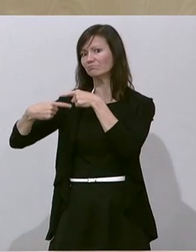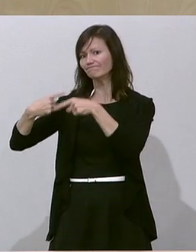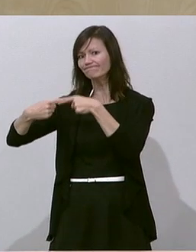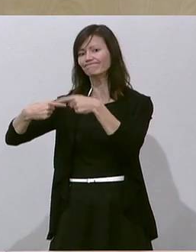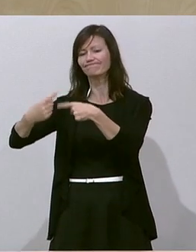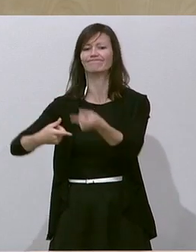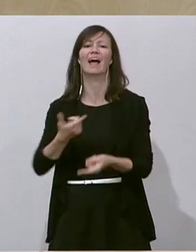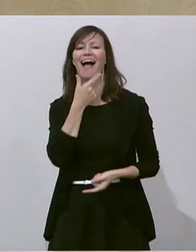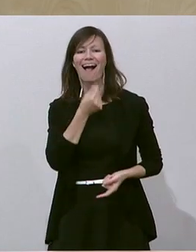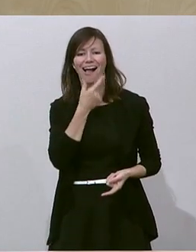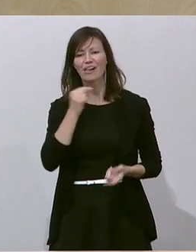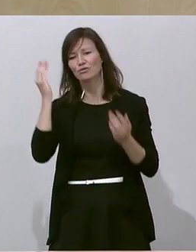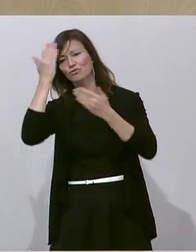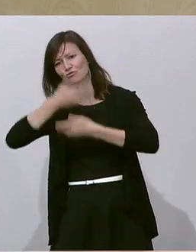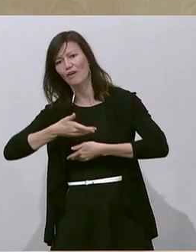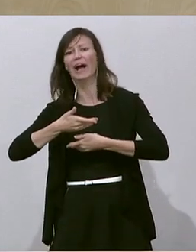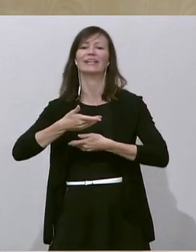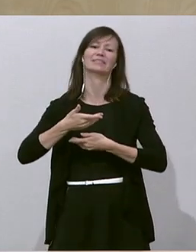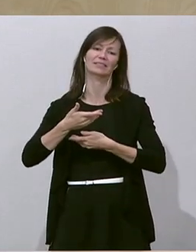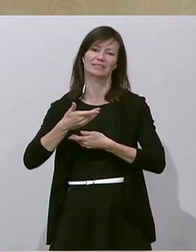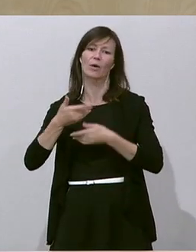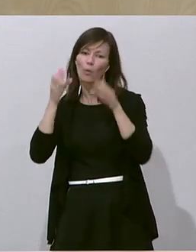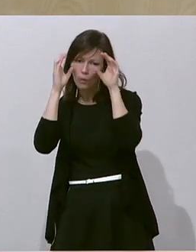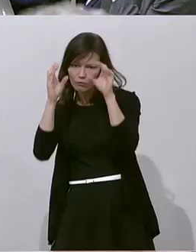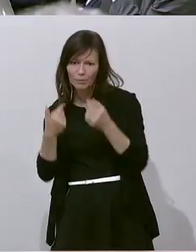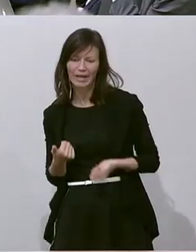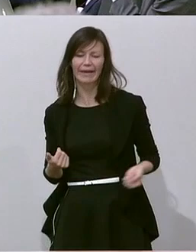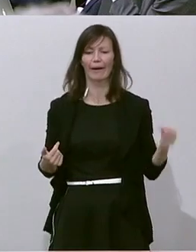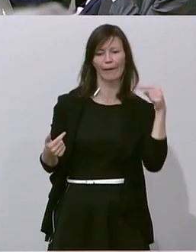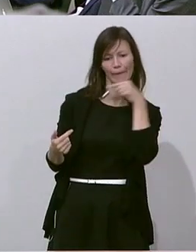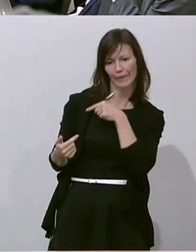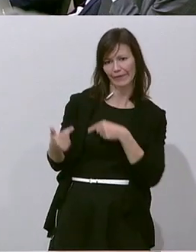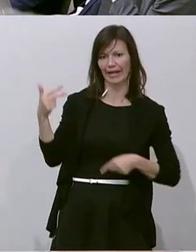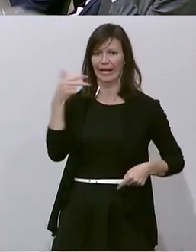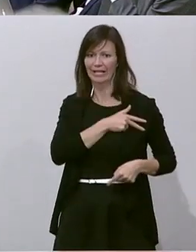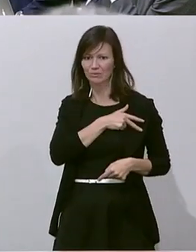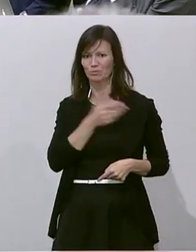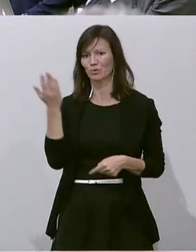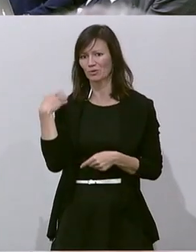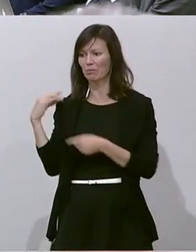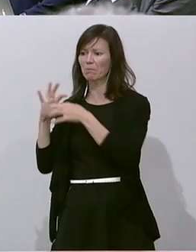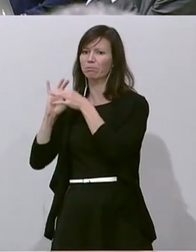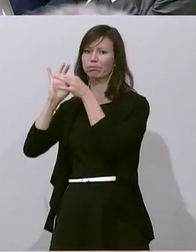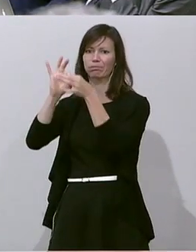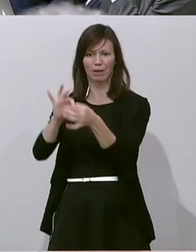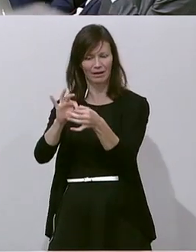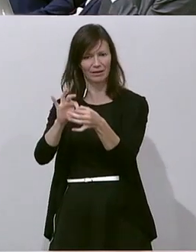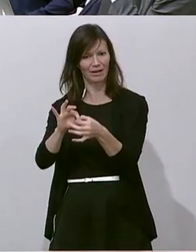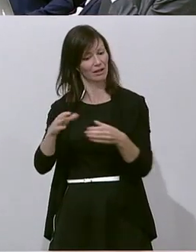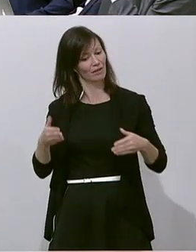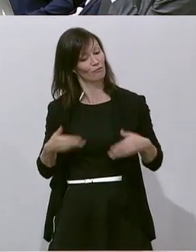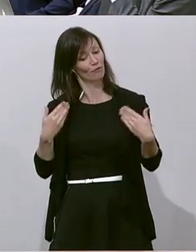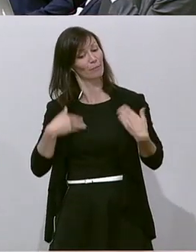alten schwarzen ÖVP und der alten roten SPÖ. Doppelt freut es mich, dass heute offensichtlich die SPÖ